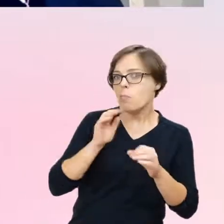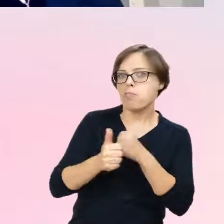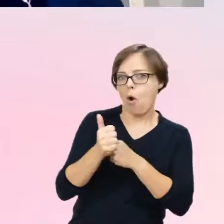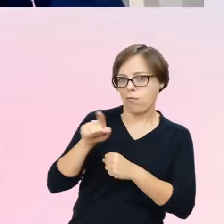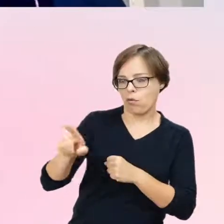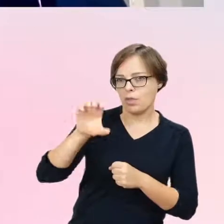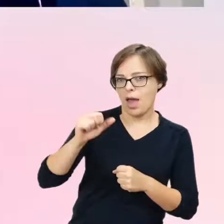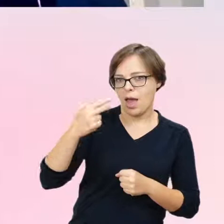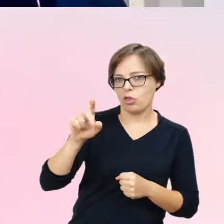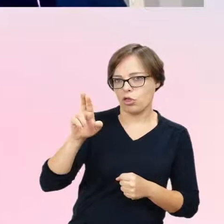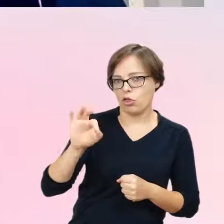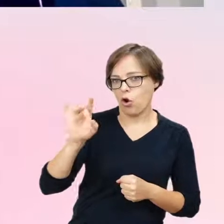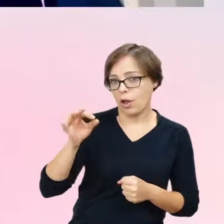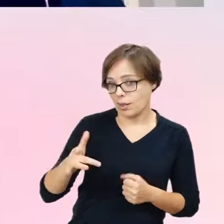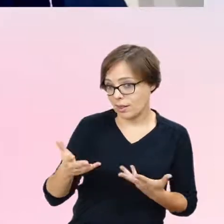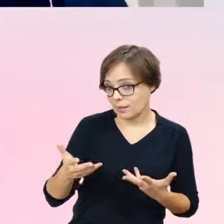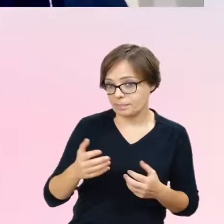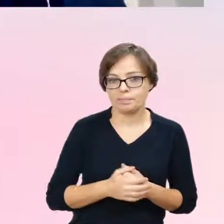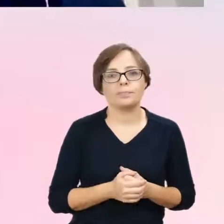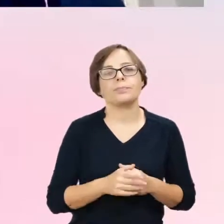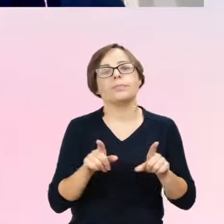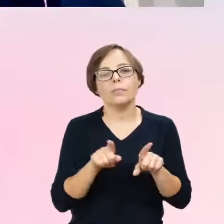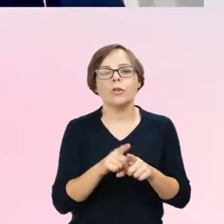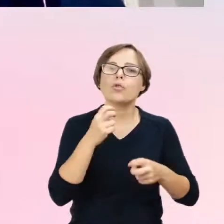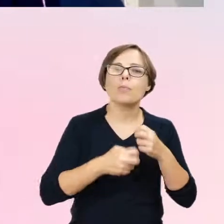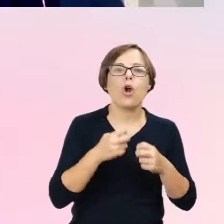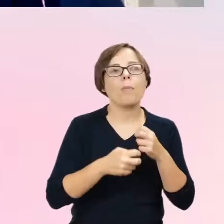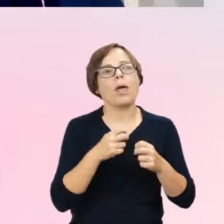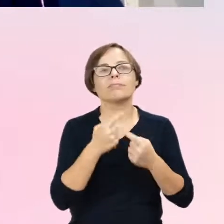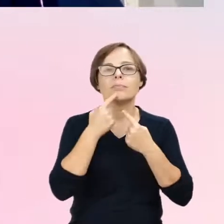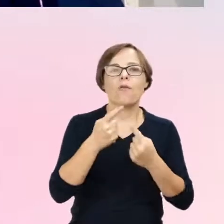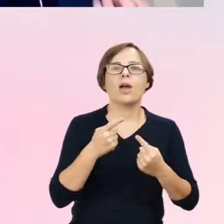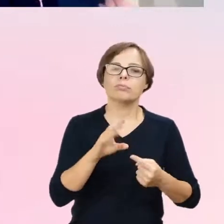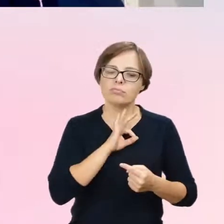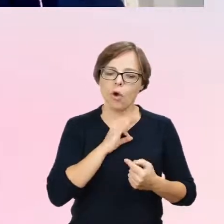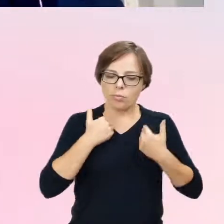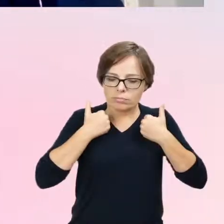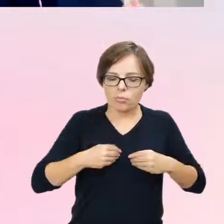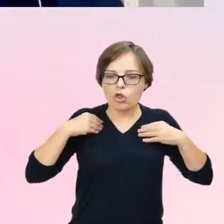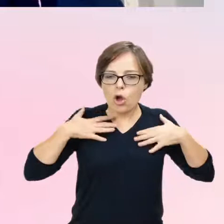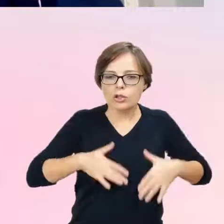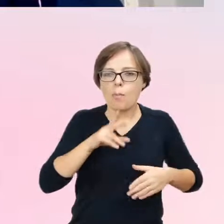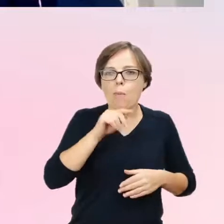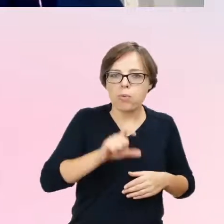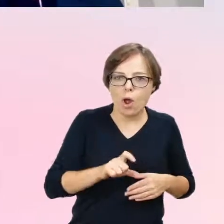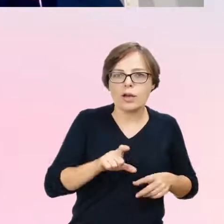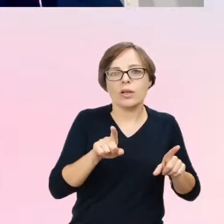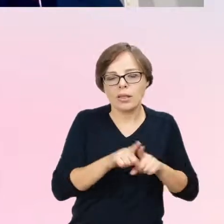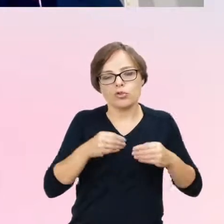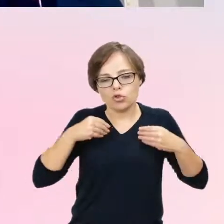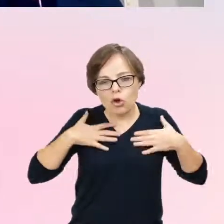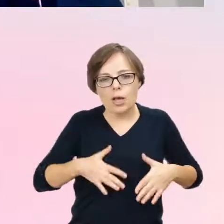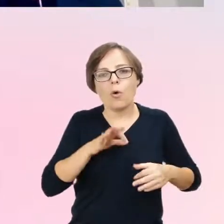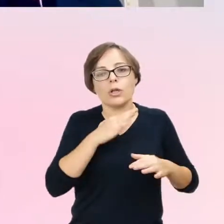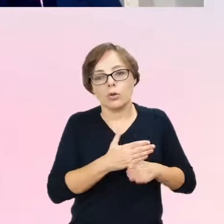Problemy w zakresie do określenia swojej orientacji seksualnej i tożsamości płciowej mogą generalnie charakteryzować